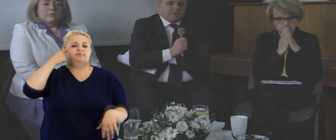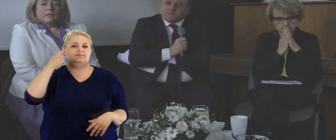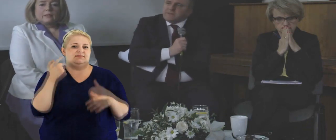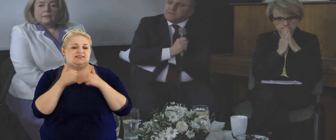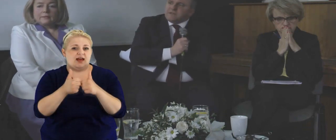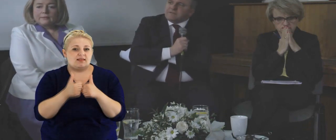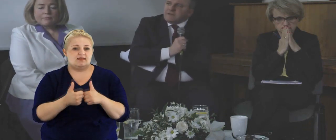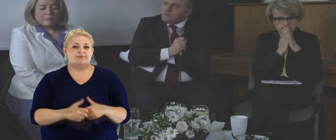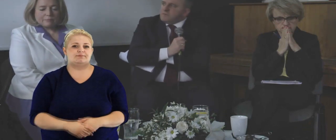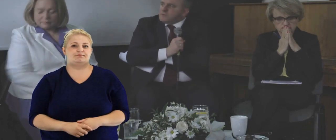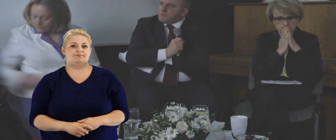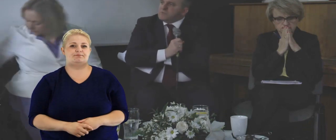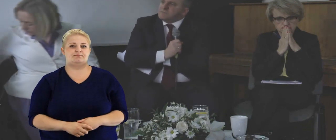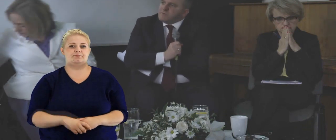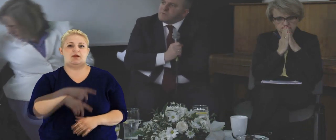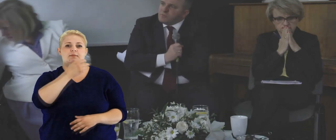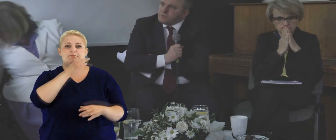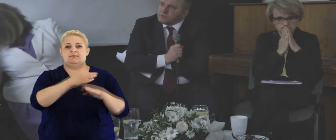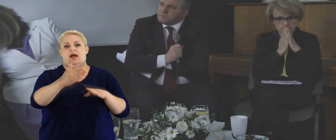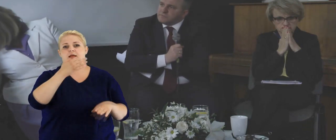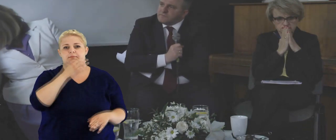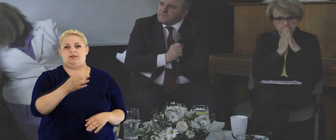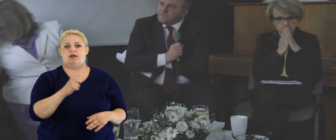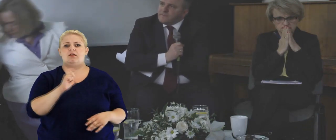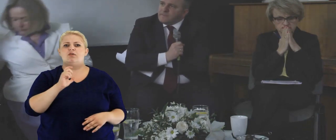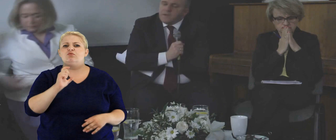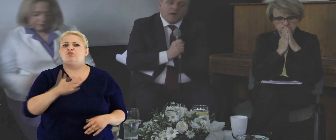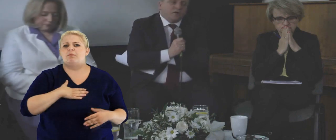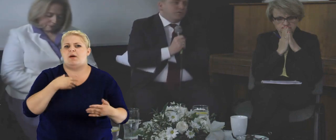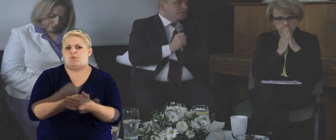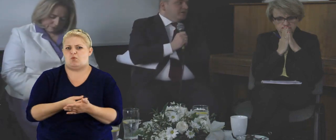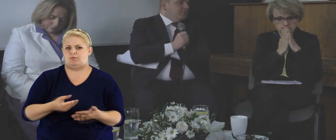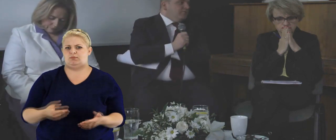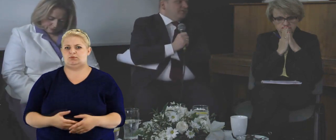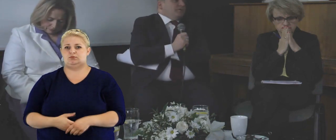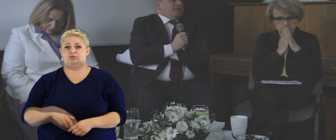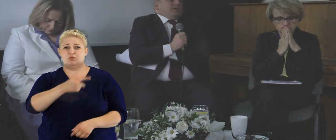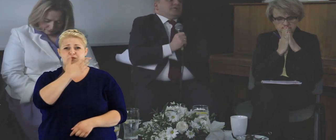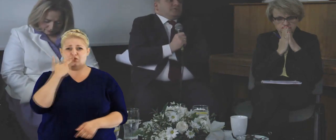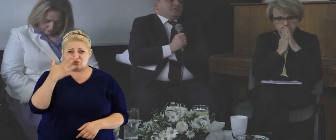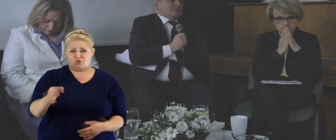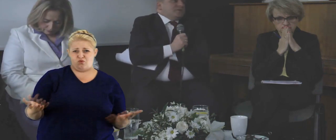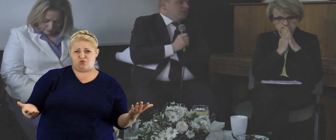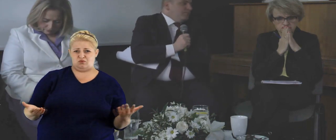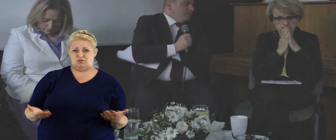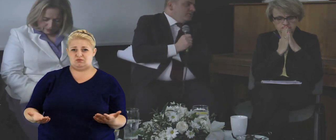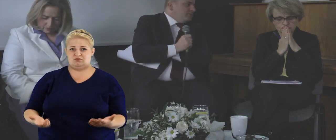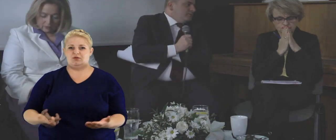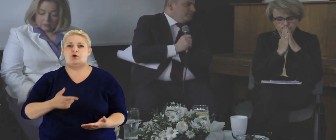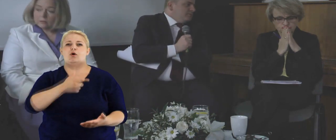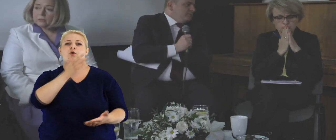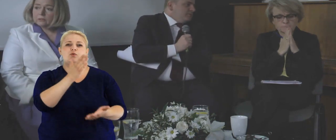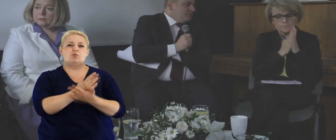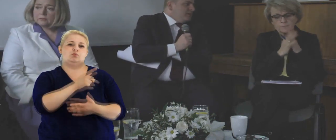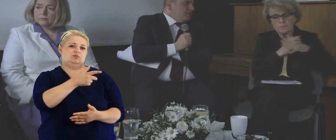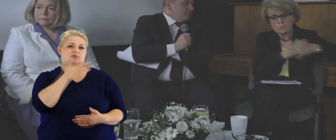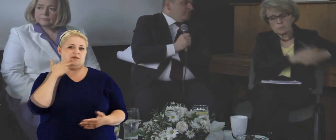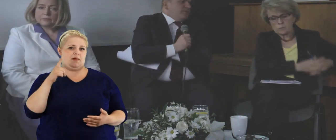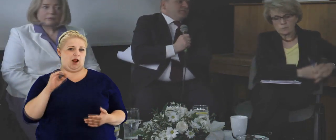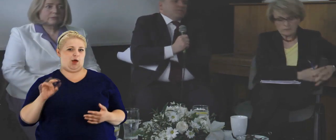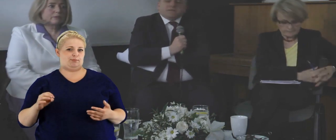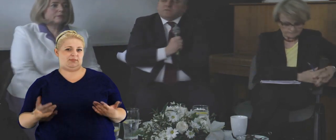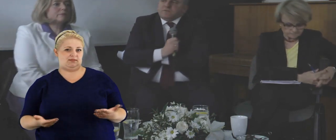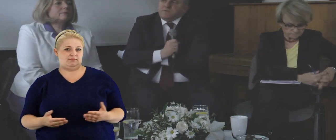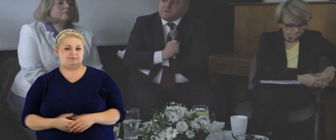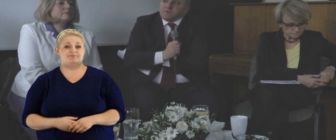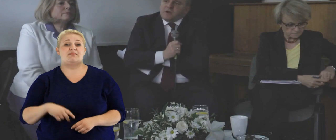często słyszałem takie zdanie, a dalej go pytają, to co mamy kupić, i tutaj on mówi, no a czy tu się nie zaczyna lobbing? Jak on